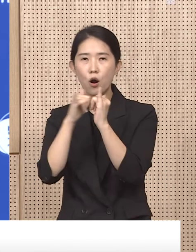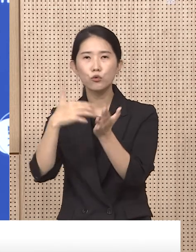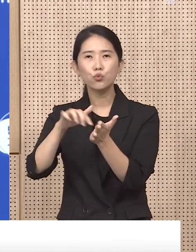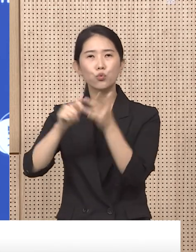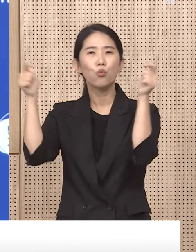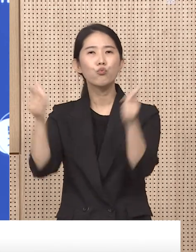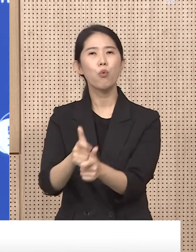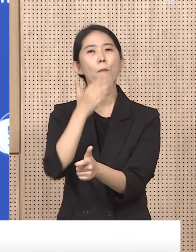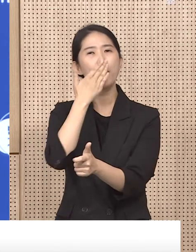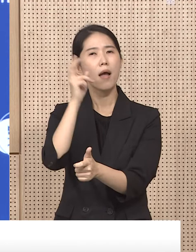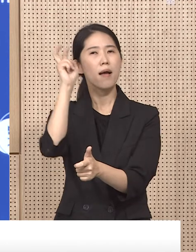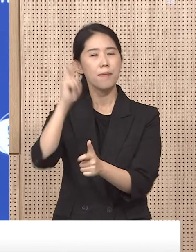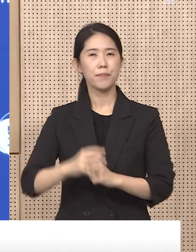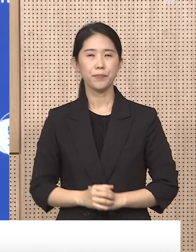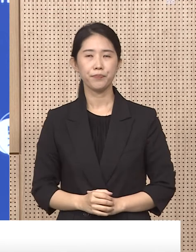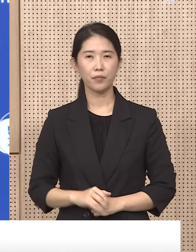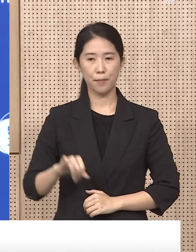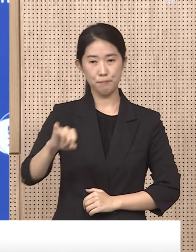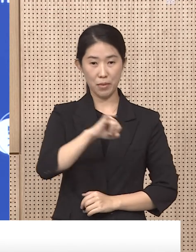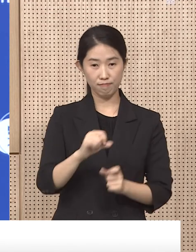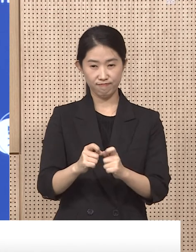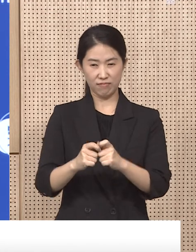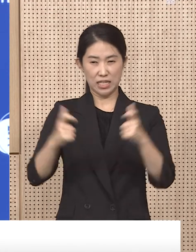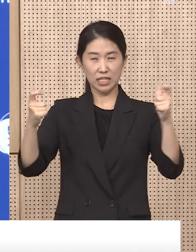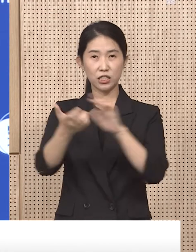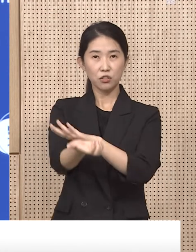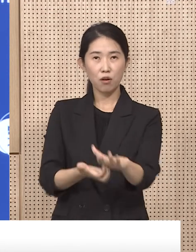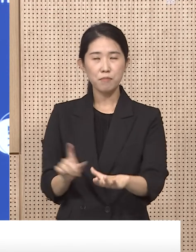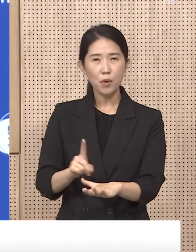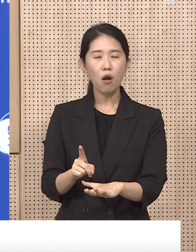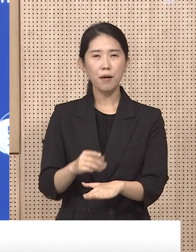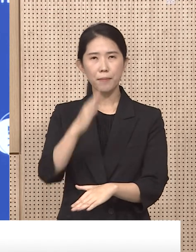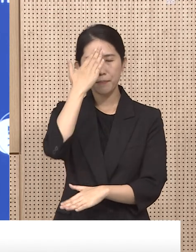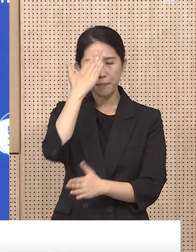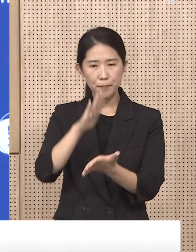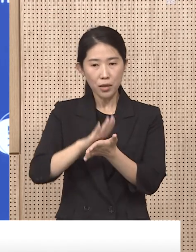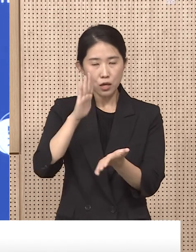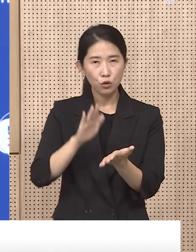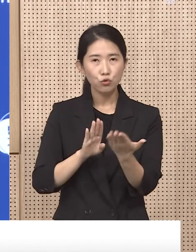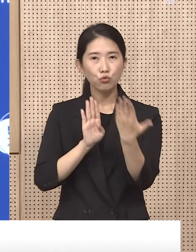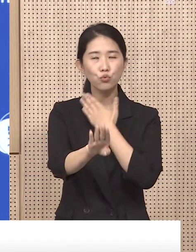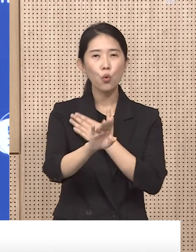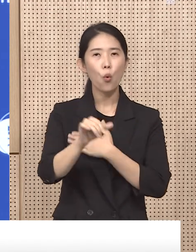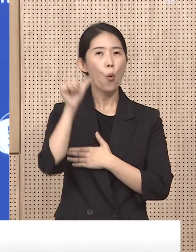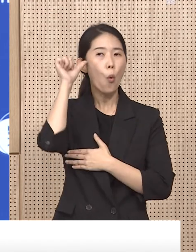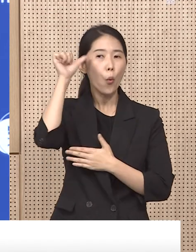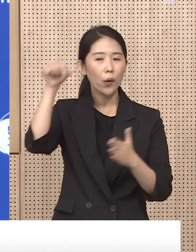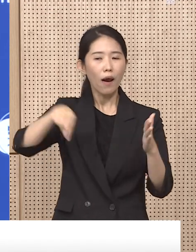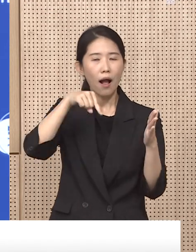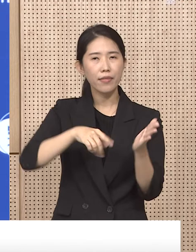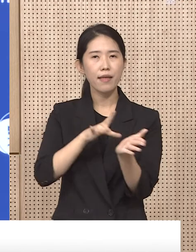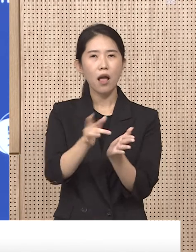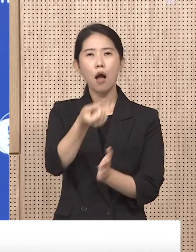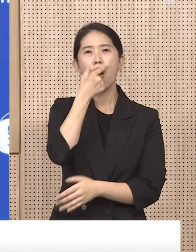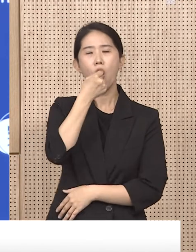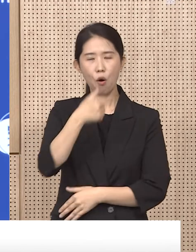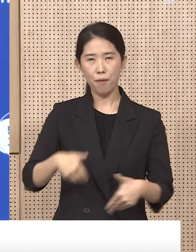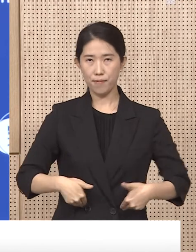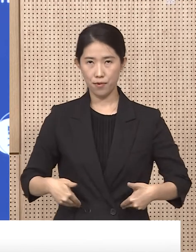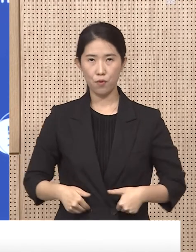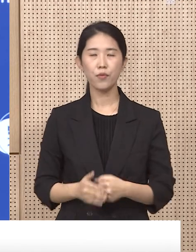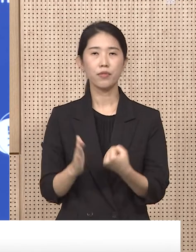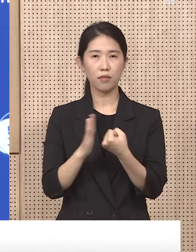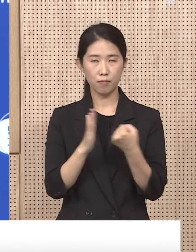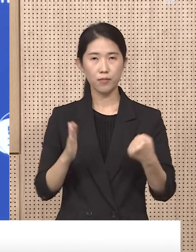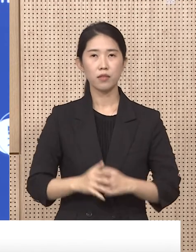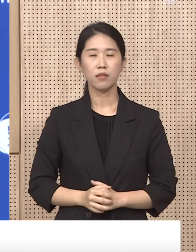수가 있습니다. 바이러스가 정식하기 전에 러저도 정상 발현 후 5일 내에 투약하는 것이 중요한 만큼 원스톱